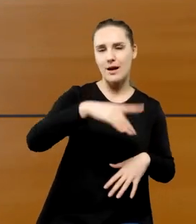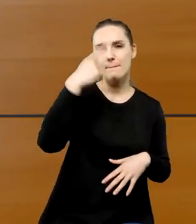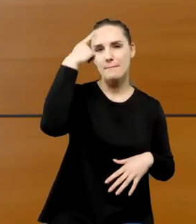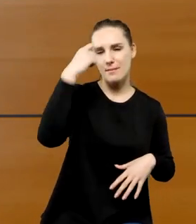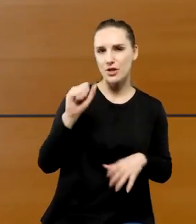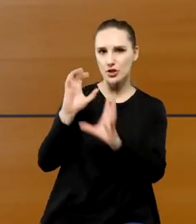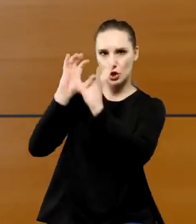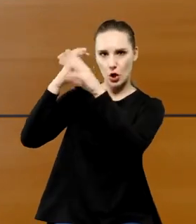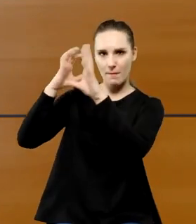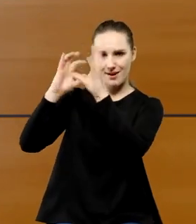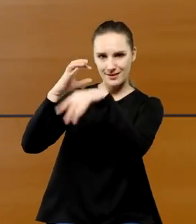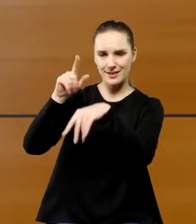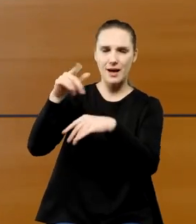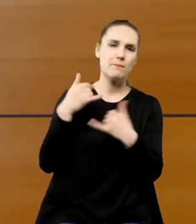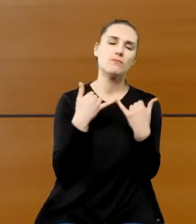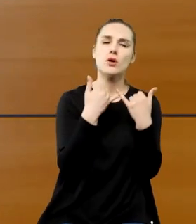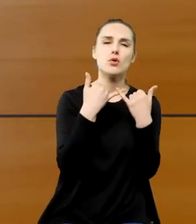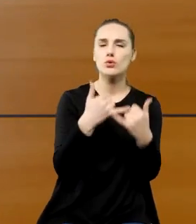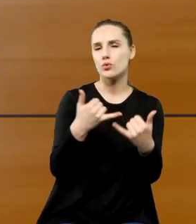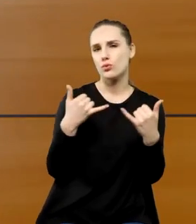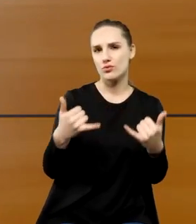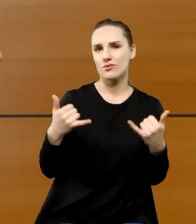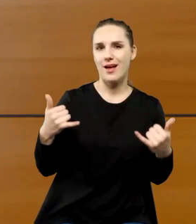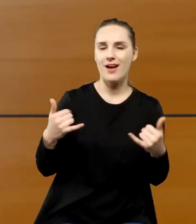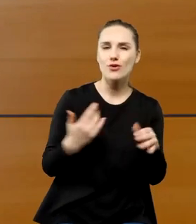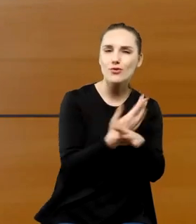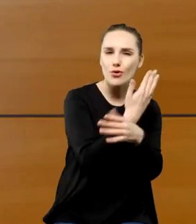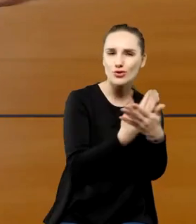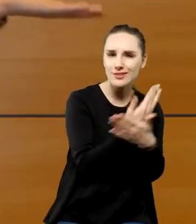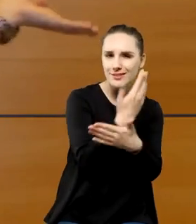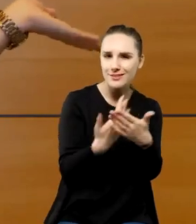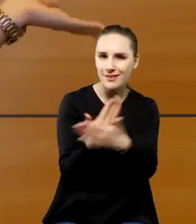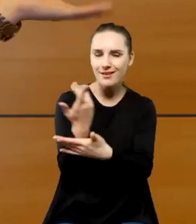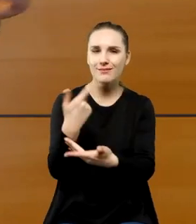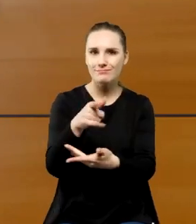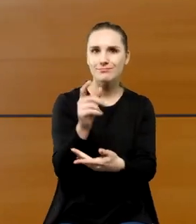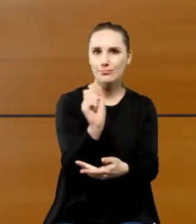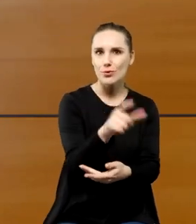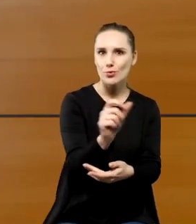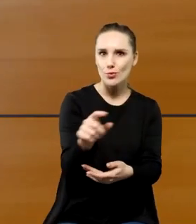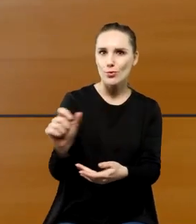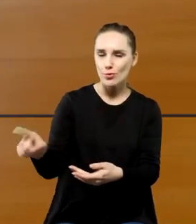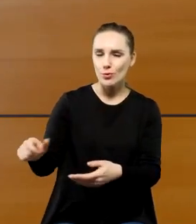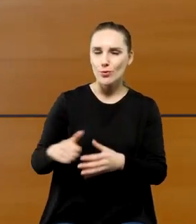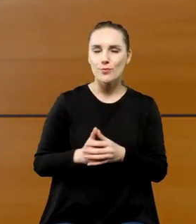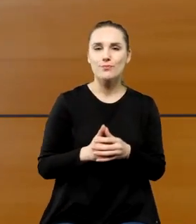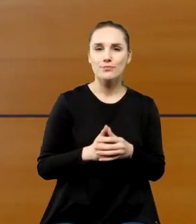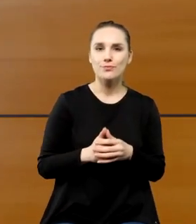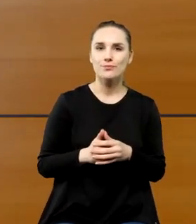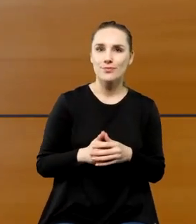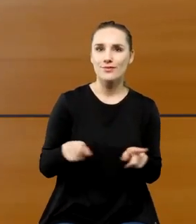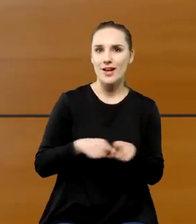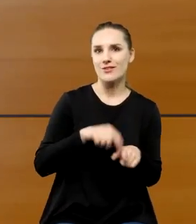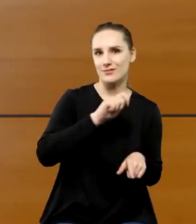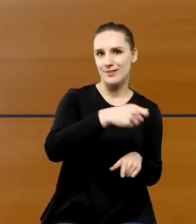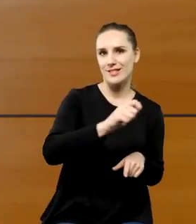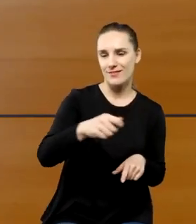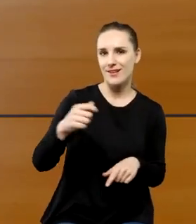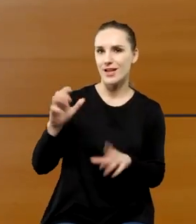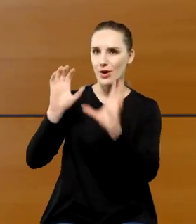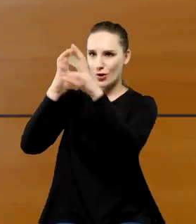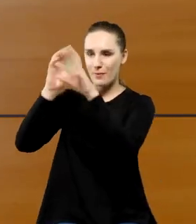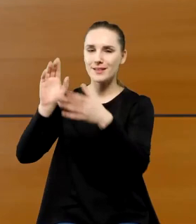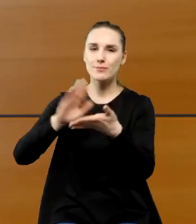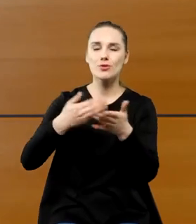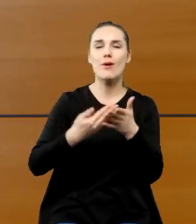Kopernika gdzie się pojawiają różne rośliny których właśnie które zostały tak nazwane albo w swoich